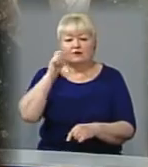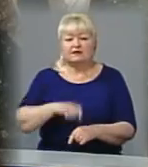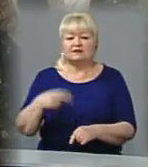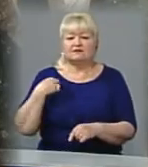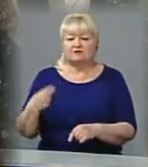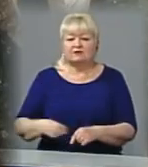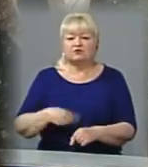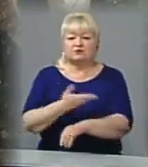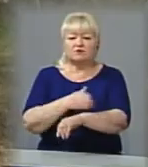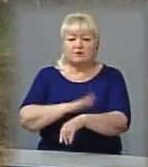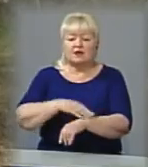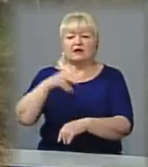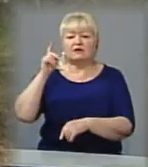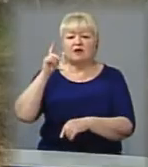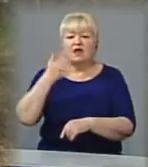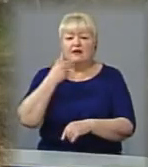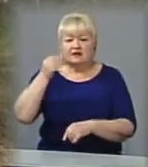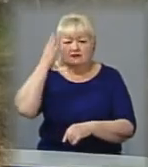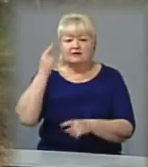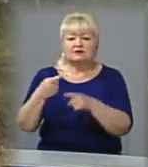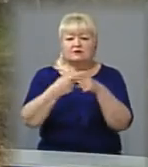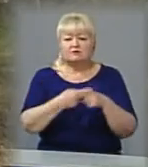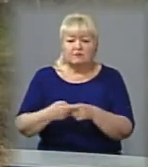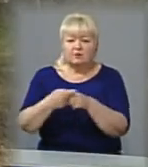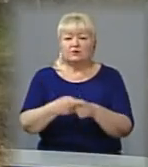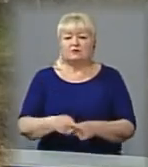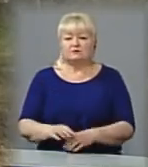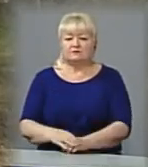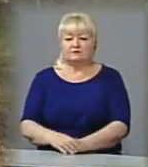поляків, італійців, росіян, євреїв, білорусів та бельгійців.